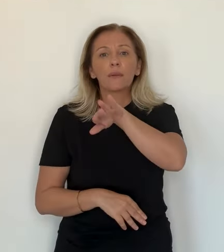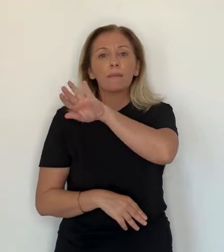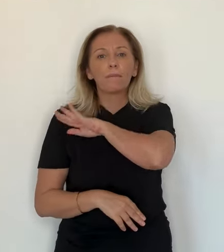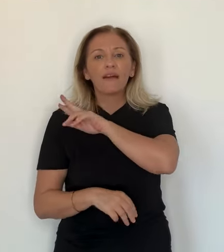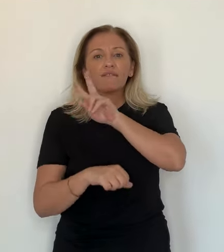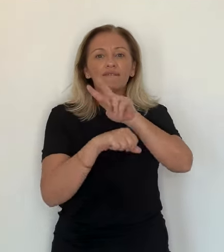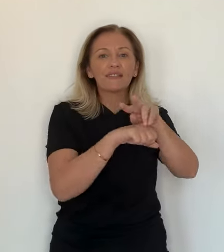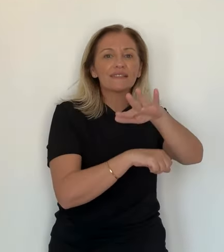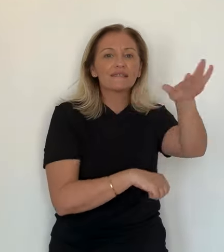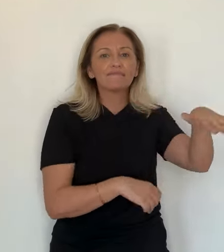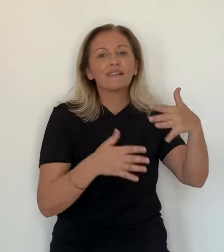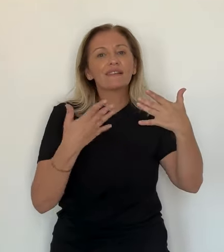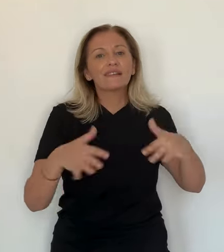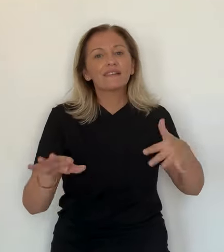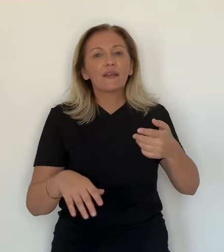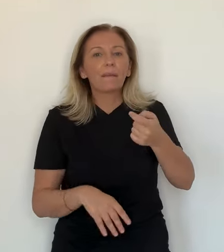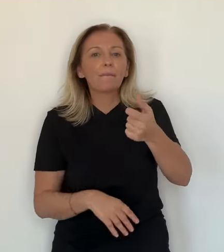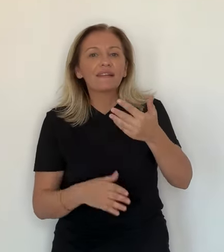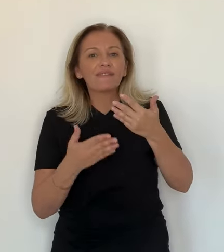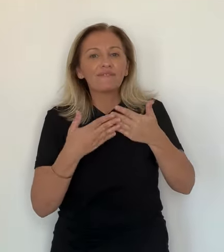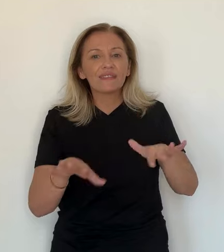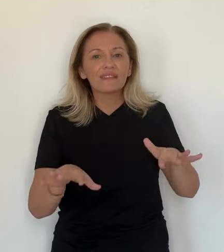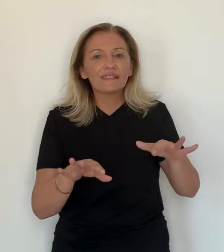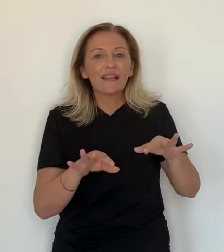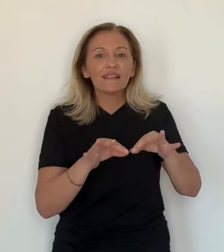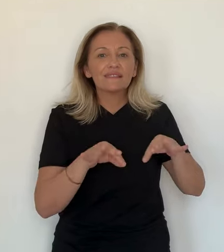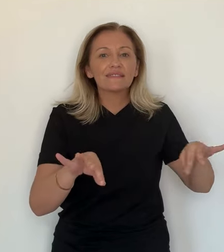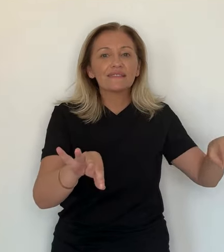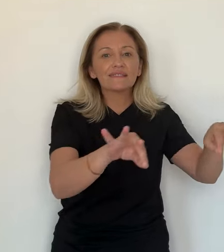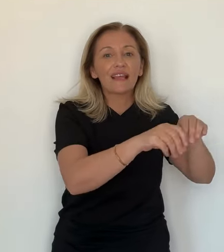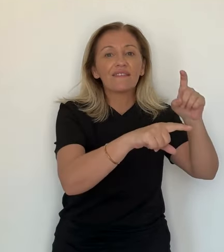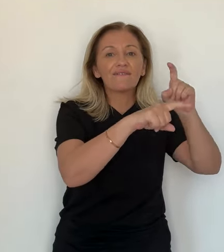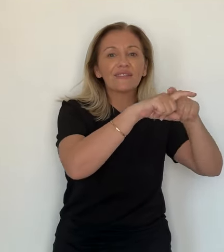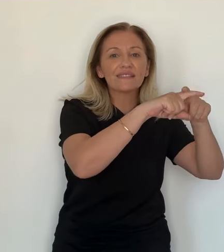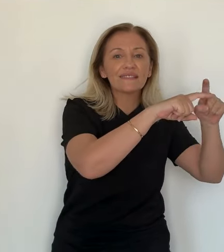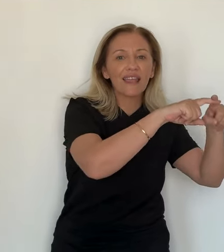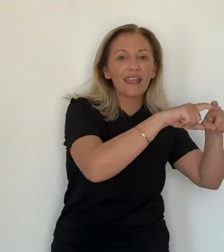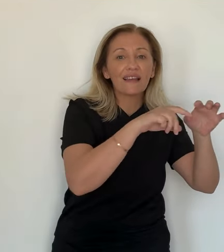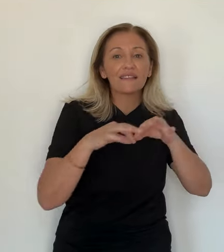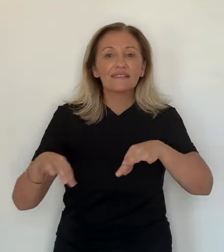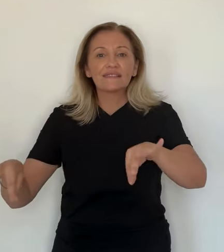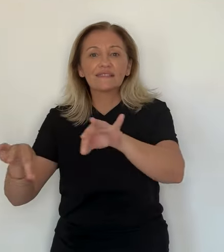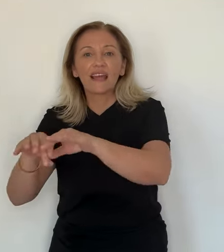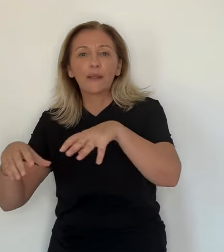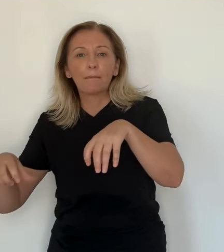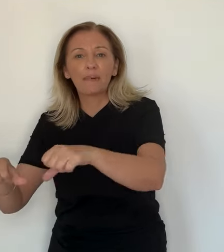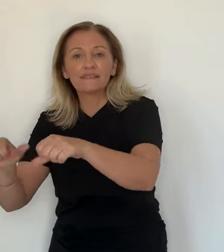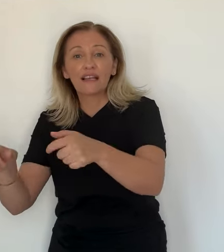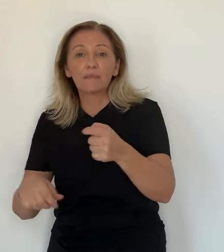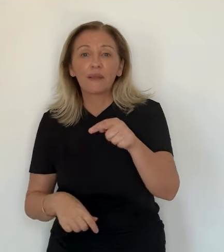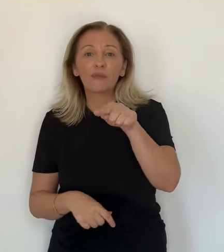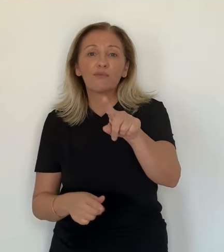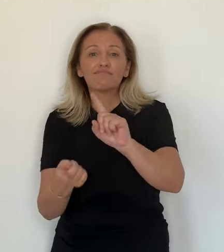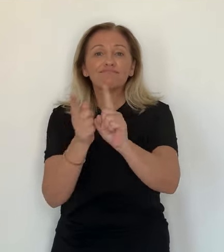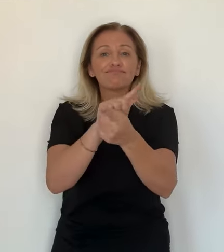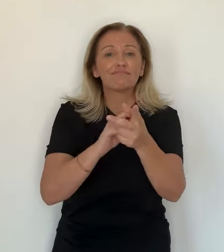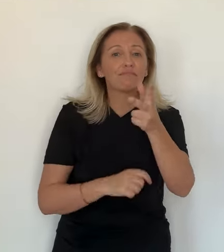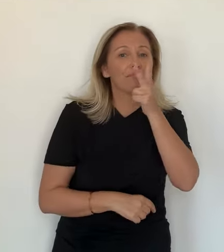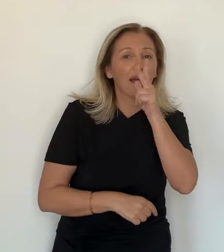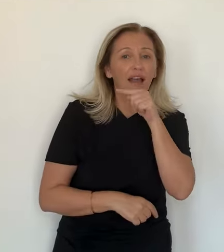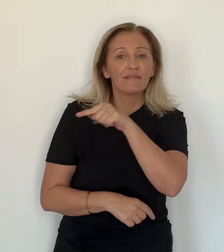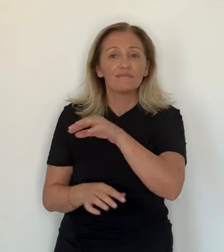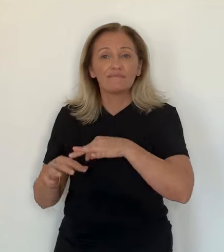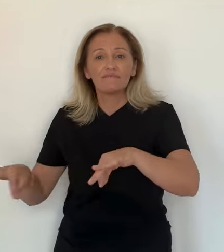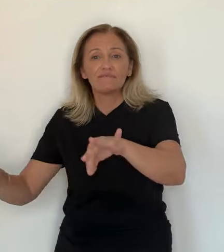nous commençons par les zones déjà finies ou en passe de lettres. Les vestiaires, les salles de massage et dans un second temps, la partie qui sera dans quelques semaines